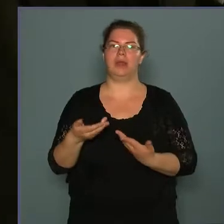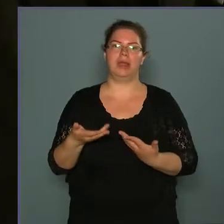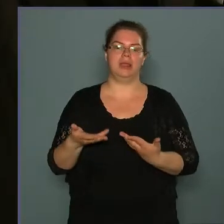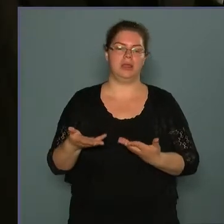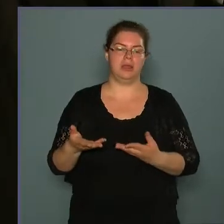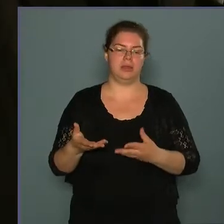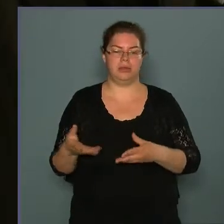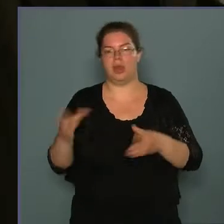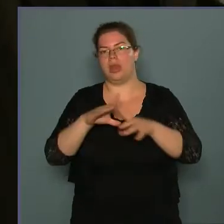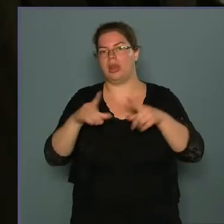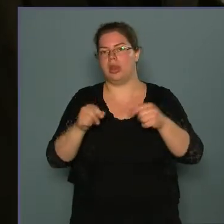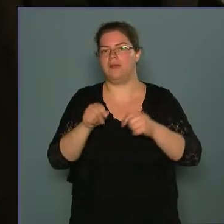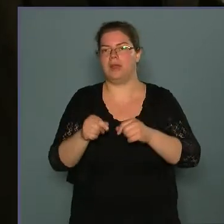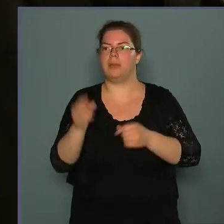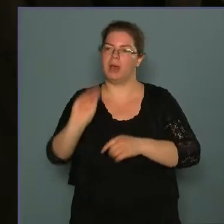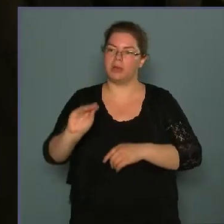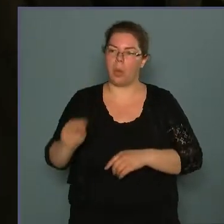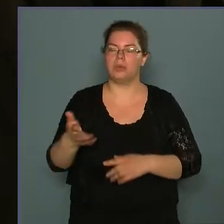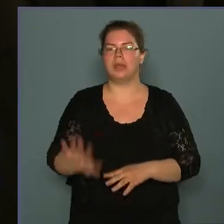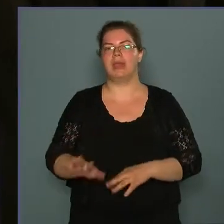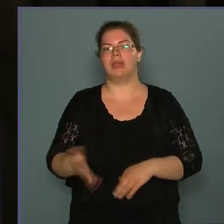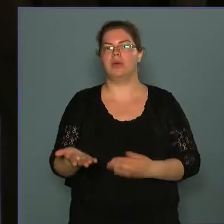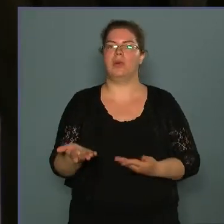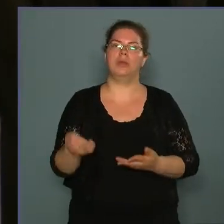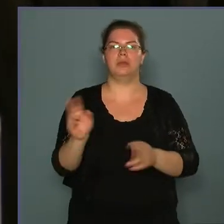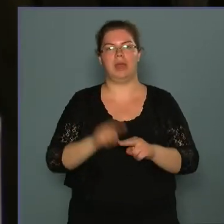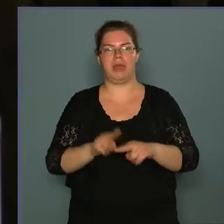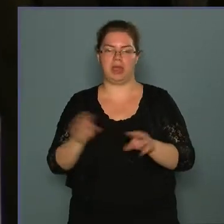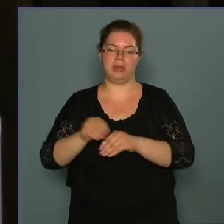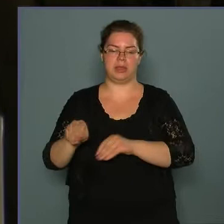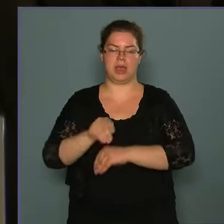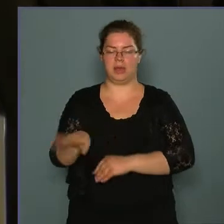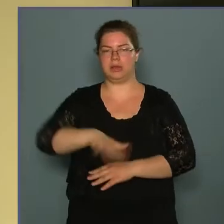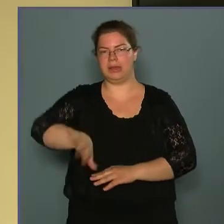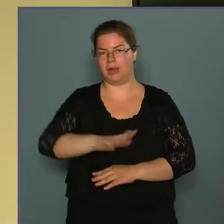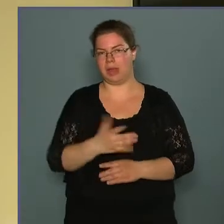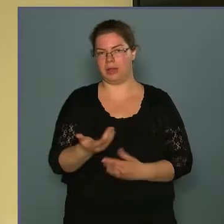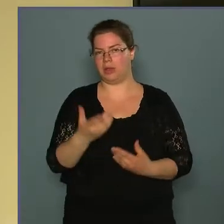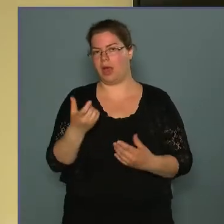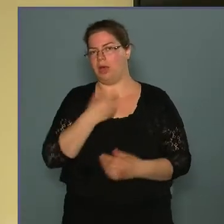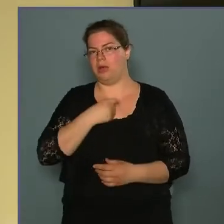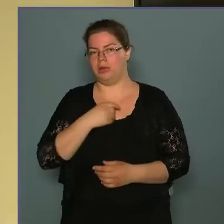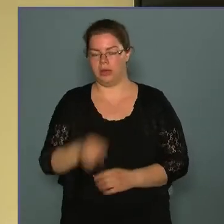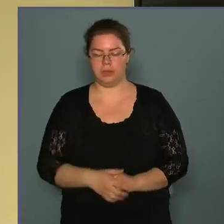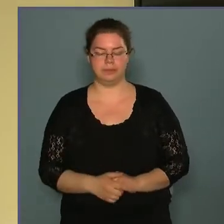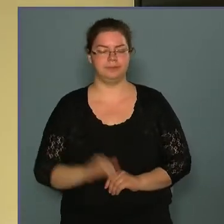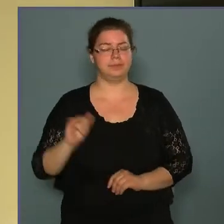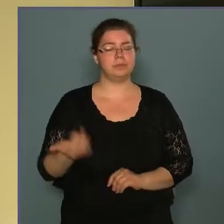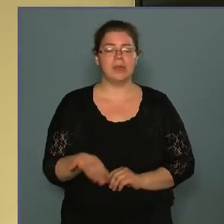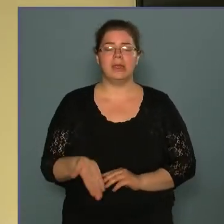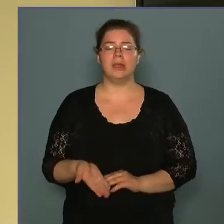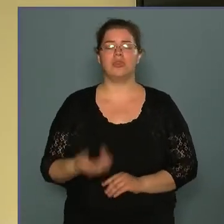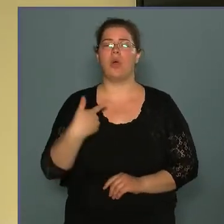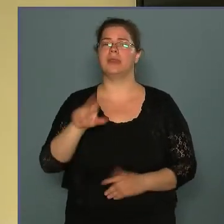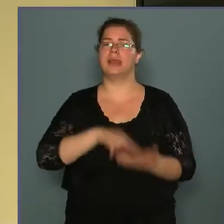felszólítjuk őket, hogy rendezze a gazos területét. Ha éves összesítést nézünk, akkor a 20. kerületben mi az,